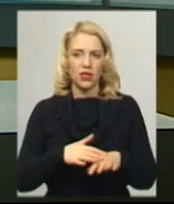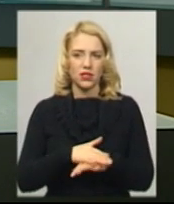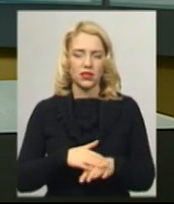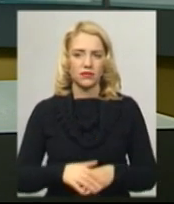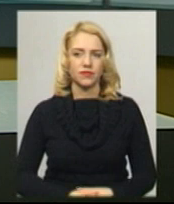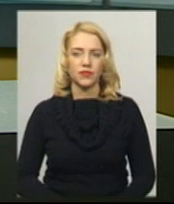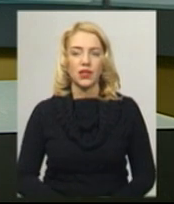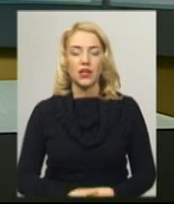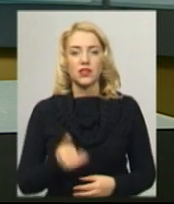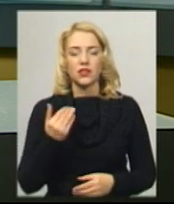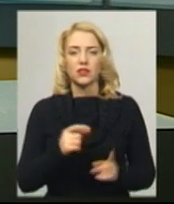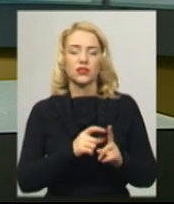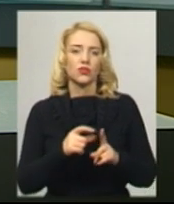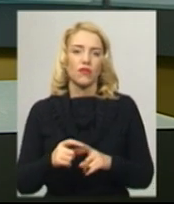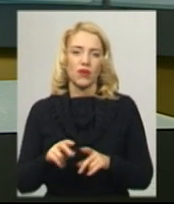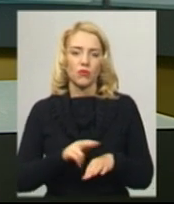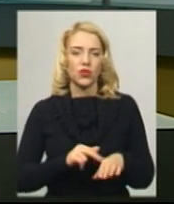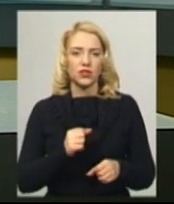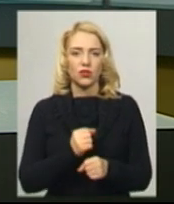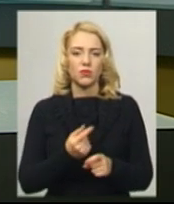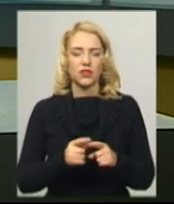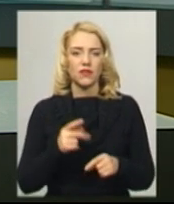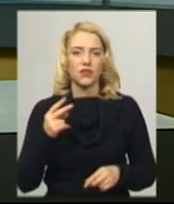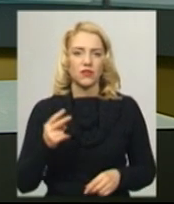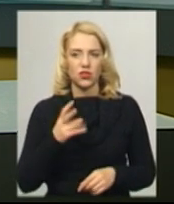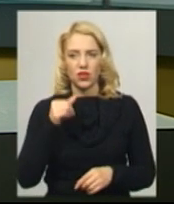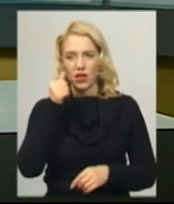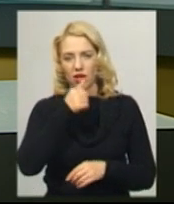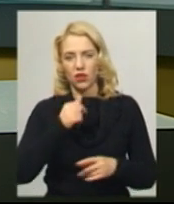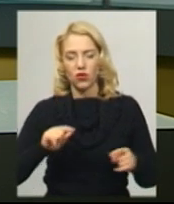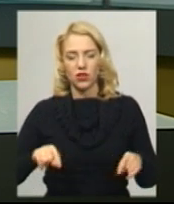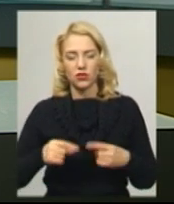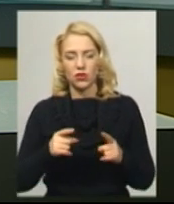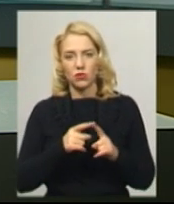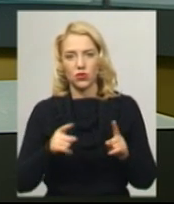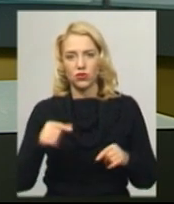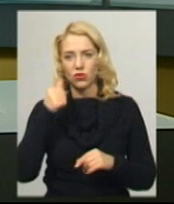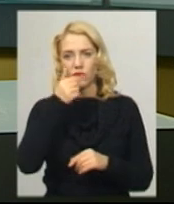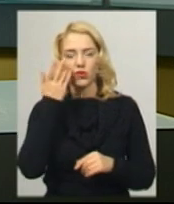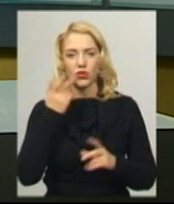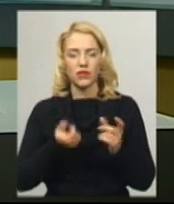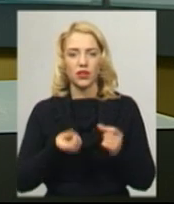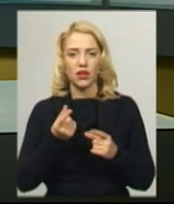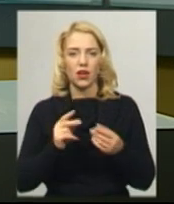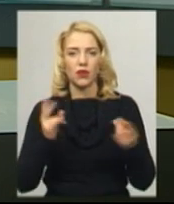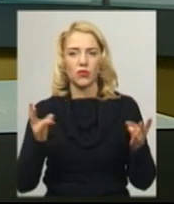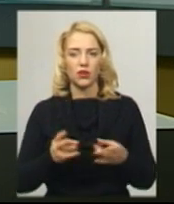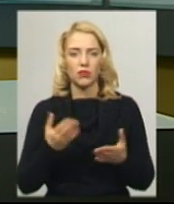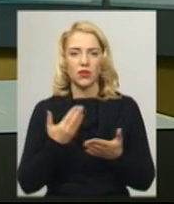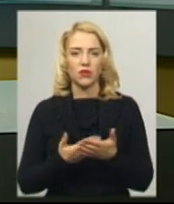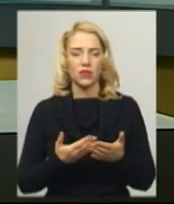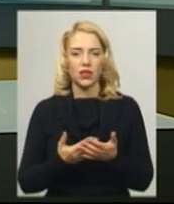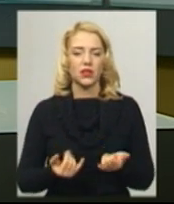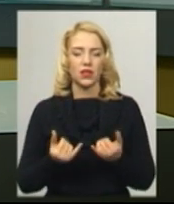Стерамбіцька. За її словами, поліцейські роблять це двічі на рік організовано та протягом року, коли виникає потреба, наприклад, для